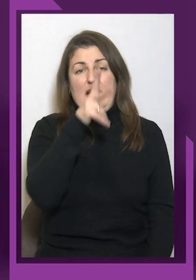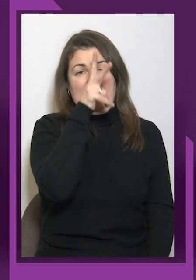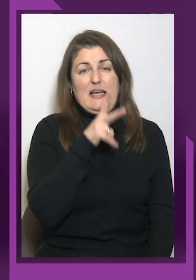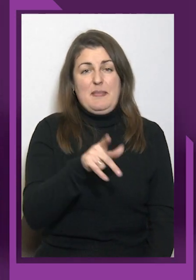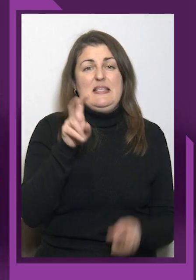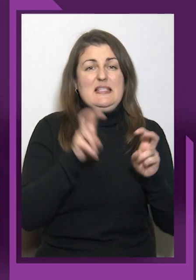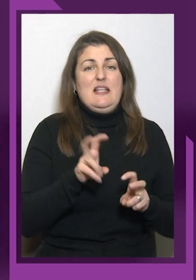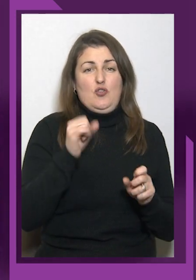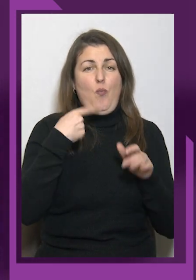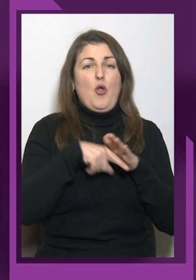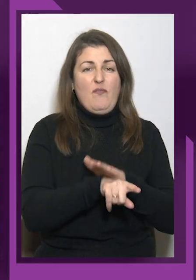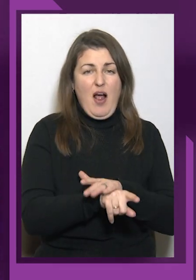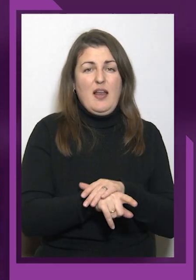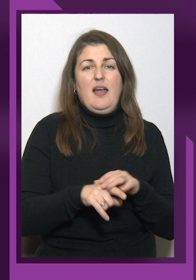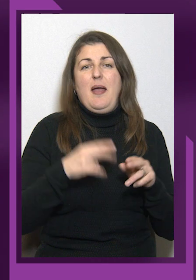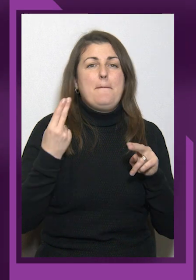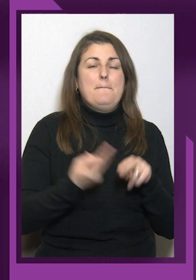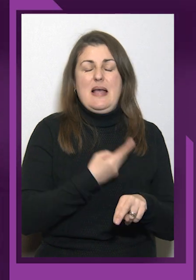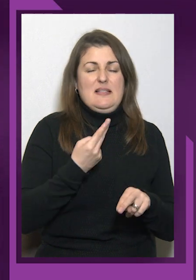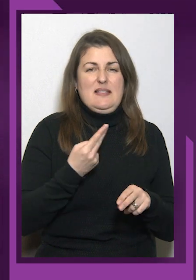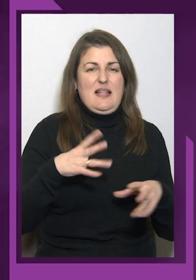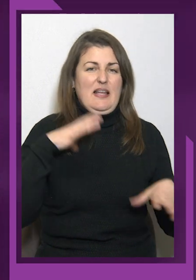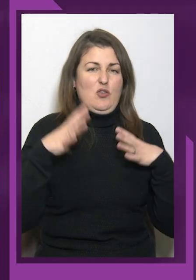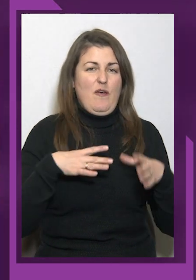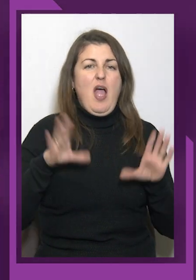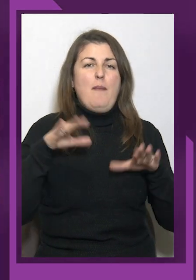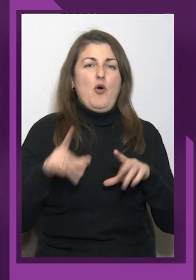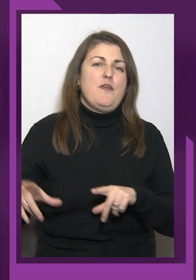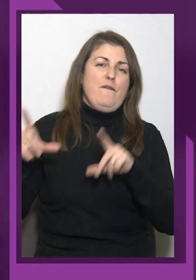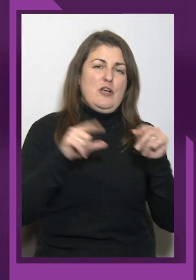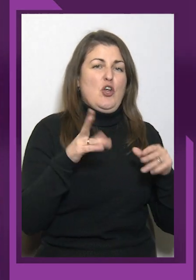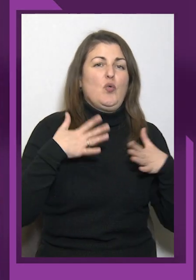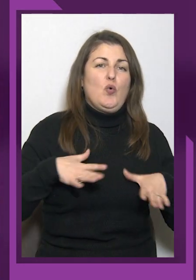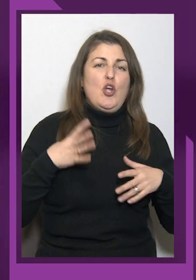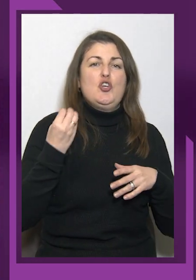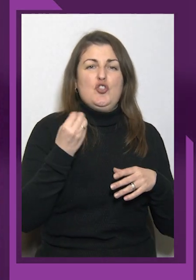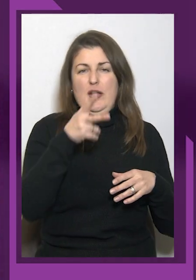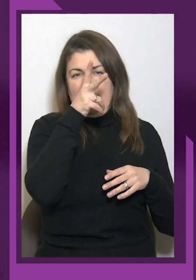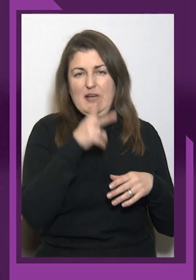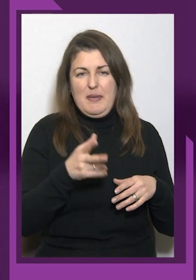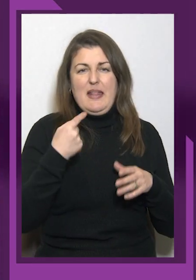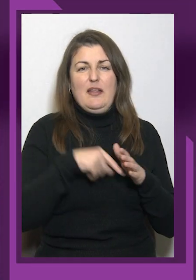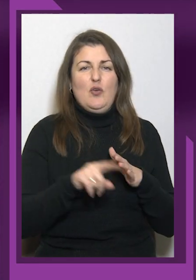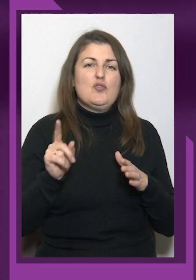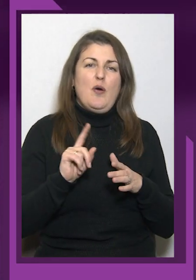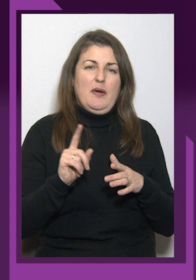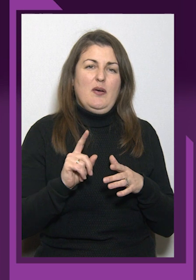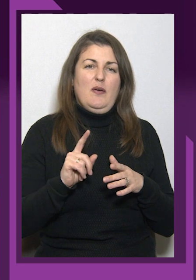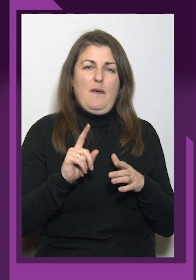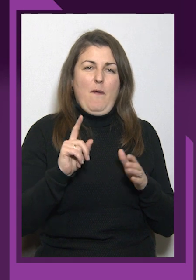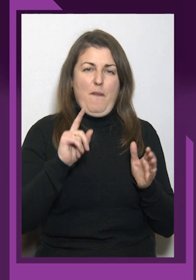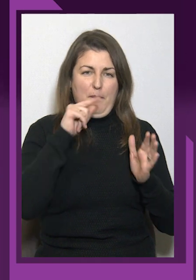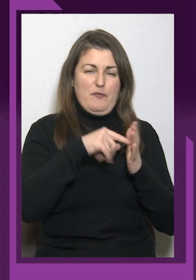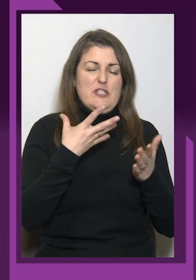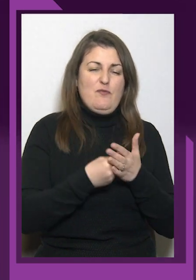потім виїжджаєш до Грузії, ще три місяці для того, щоб вийти в свою найкращу форму. І за три місяці